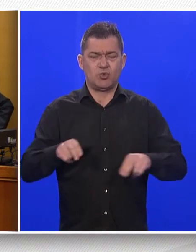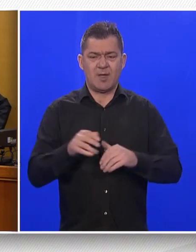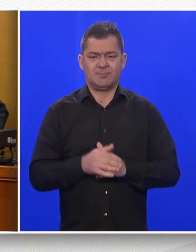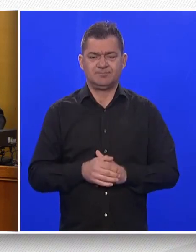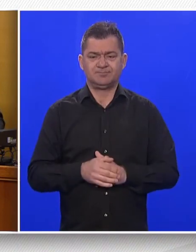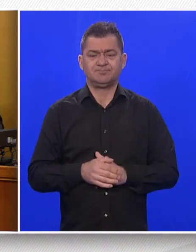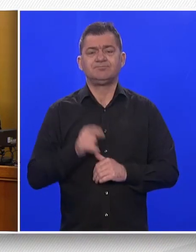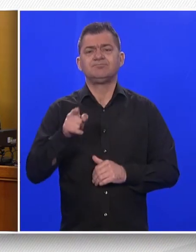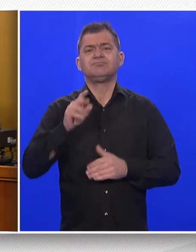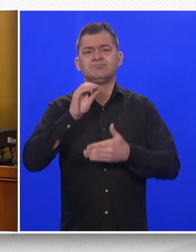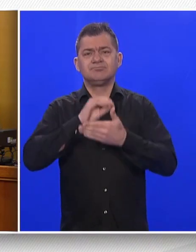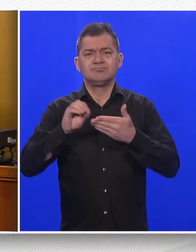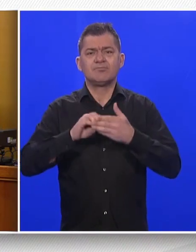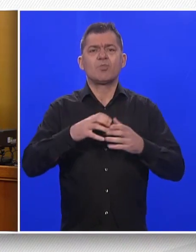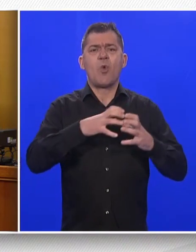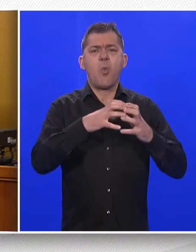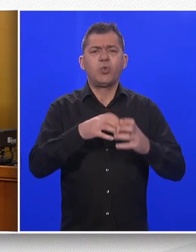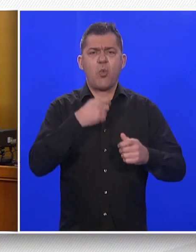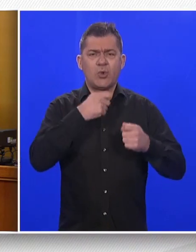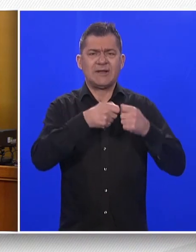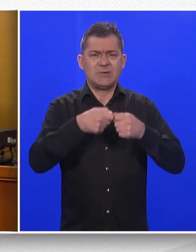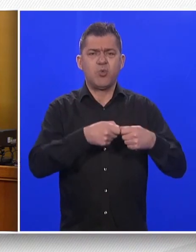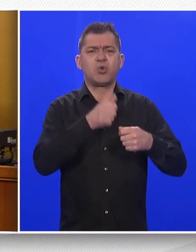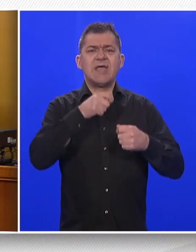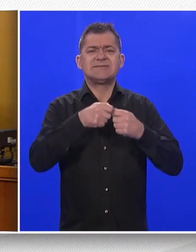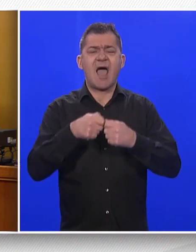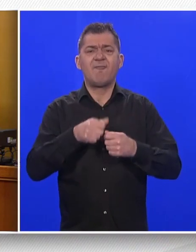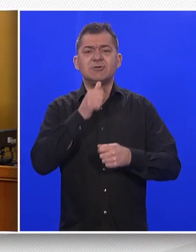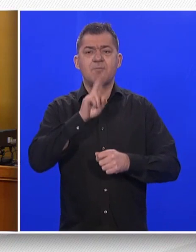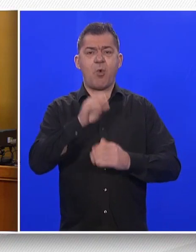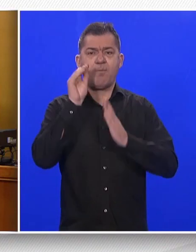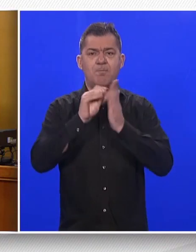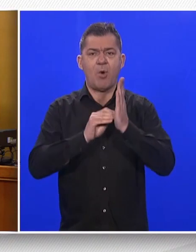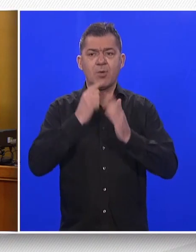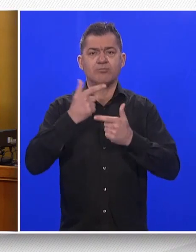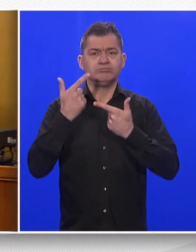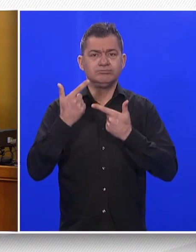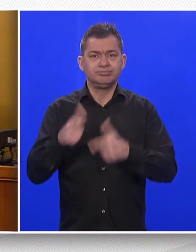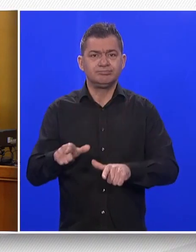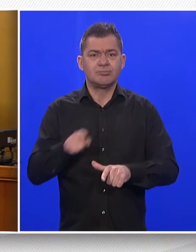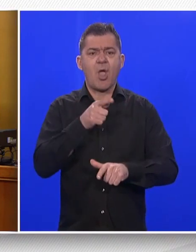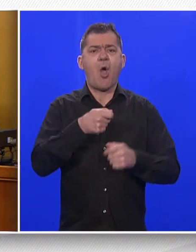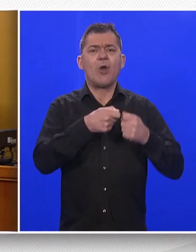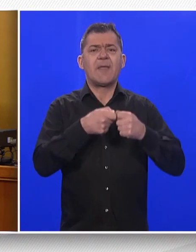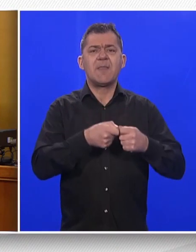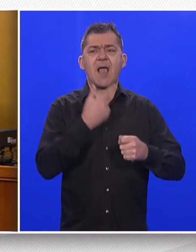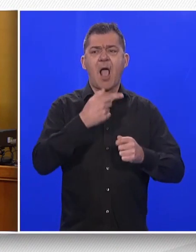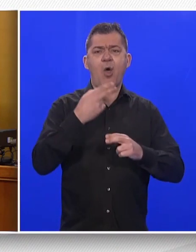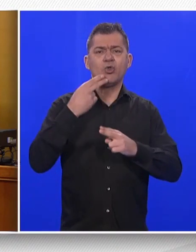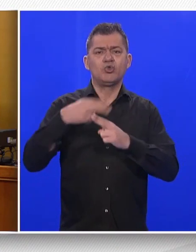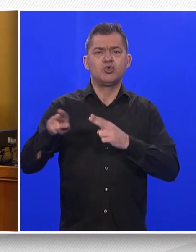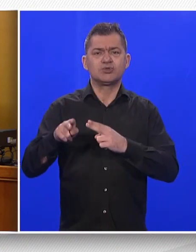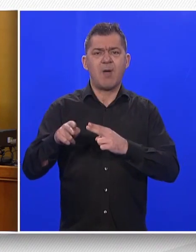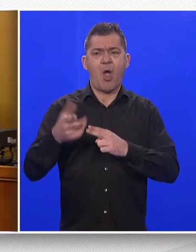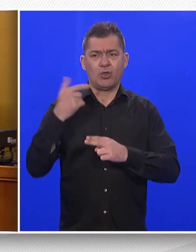se i pretpostavke pod kojima Odruga i Saveze i Odruga za zaštitu potrošača mogu biti uvršteni na popisu ovlaštenih tijela za podnošenje predstavničke tužbe.